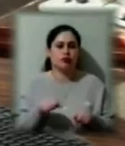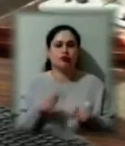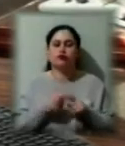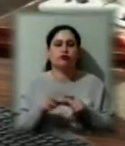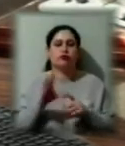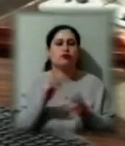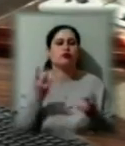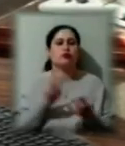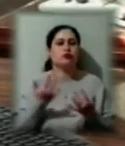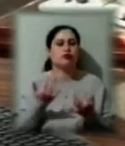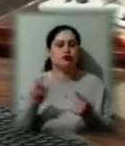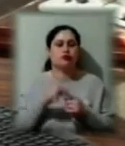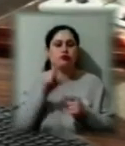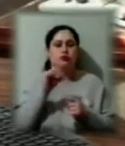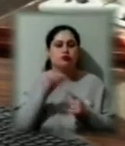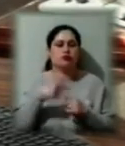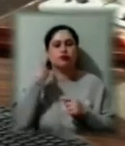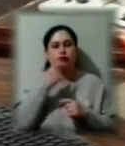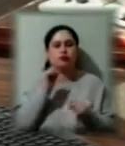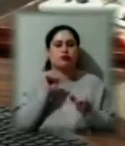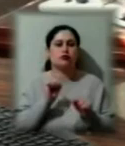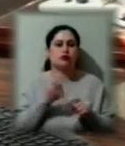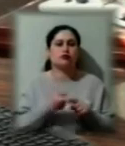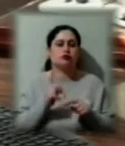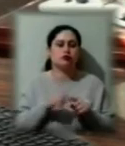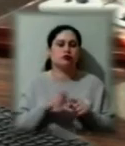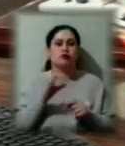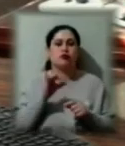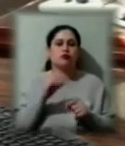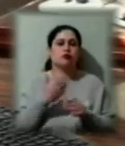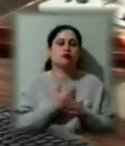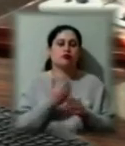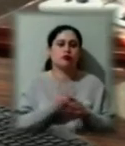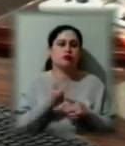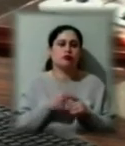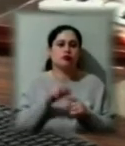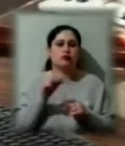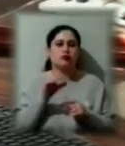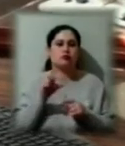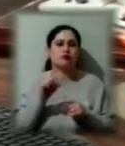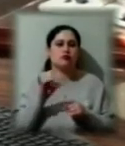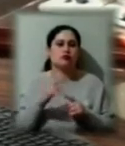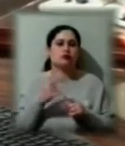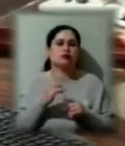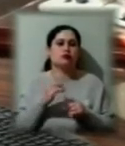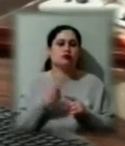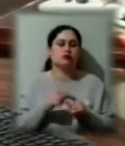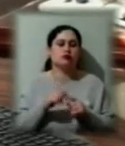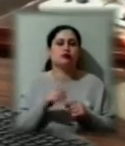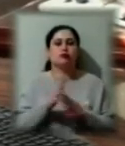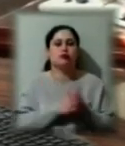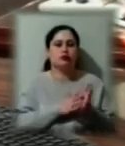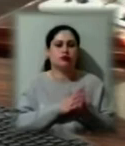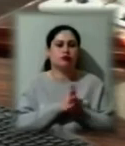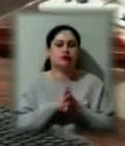цих засобів індивідуального захисту, тому основна допомога – це деззасоби і рукавички, маски,